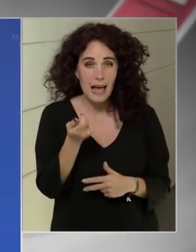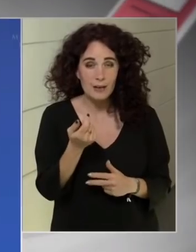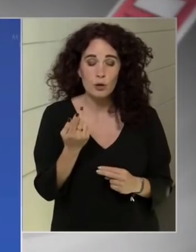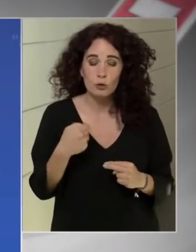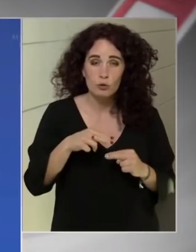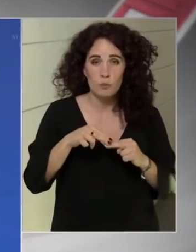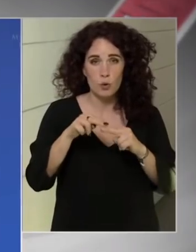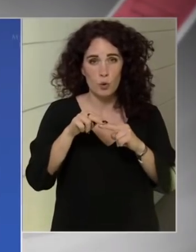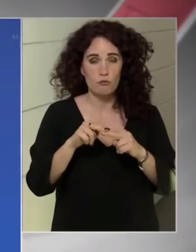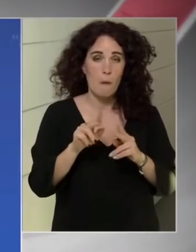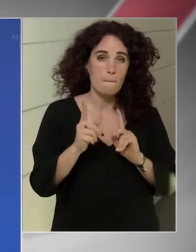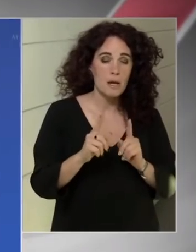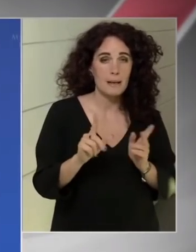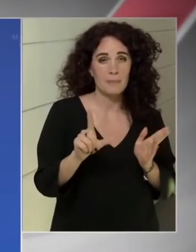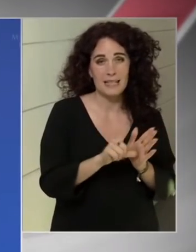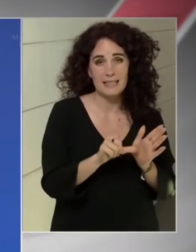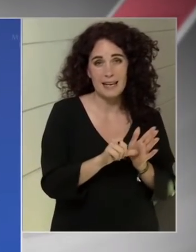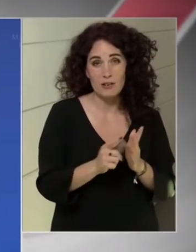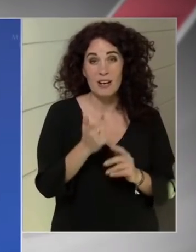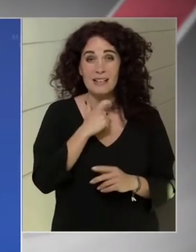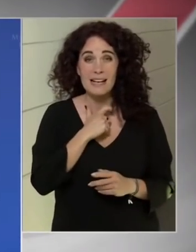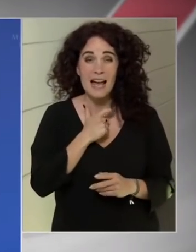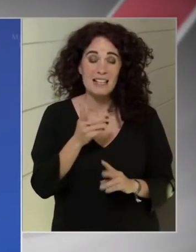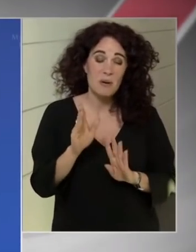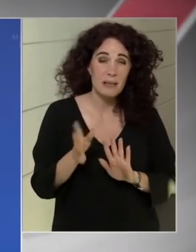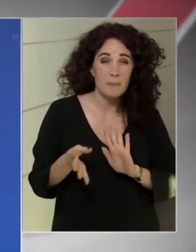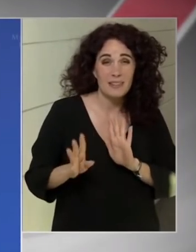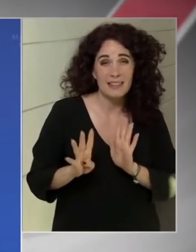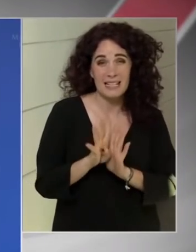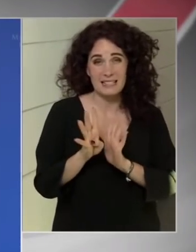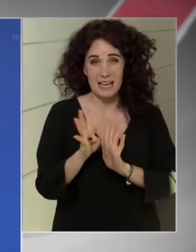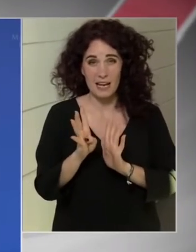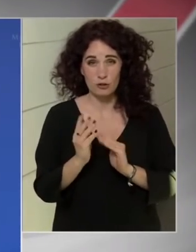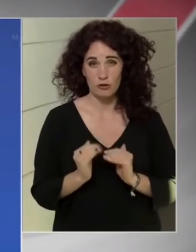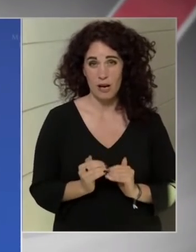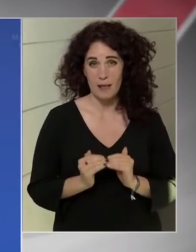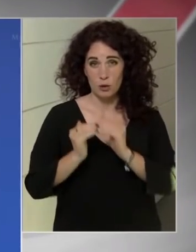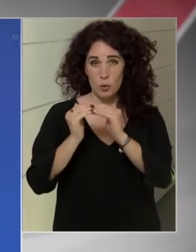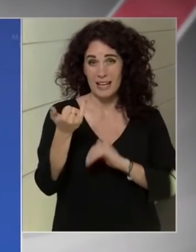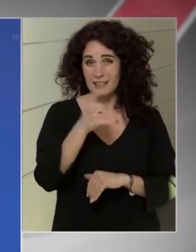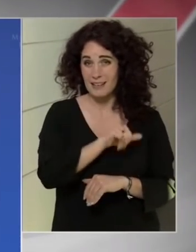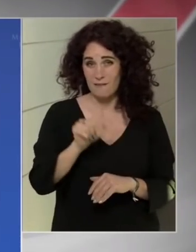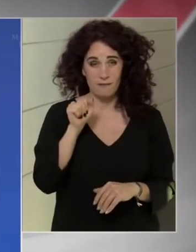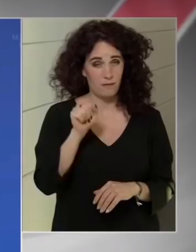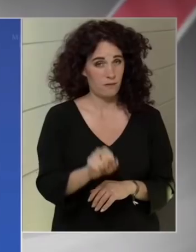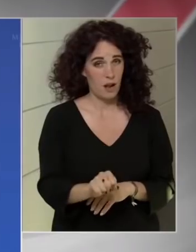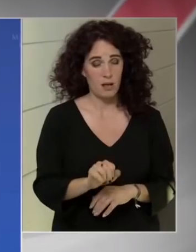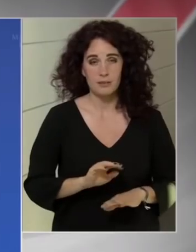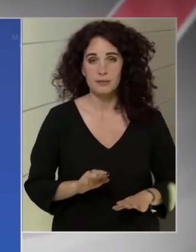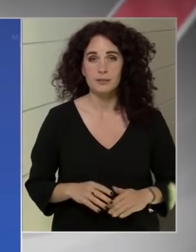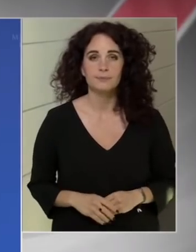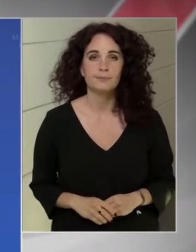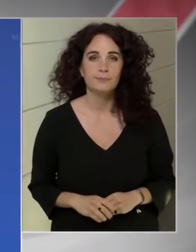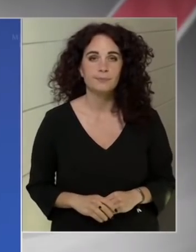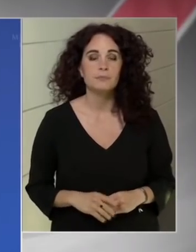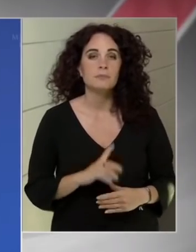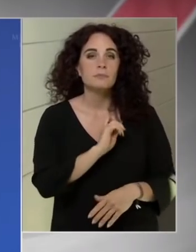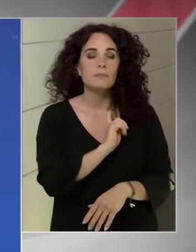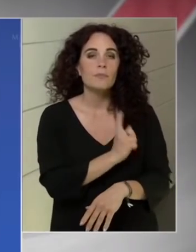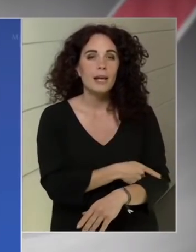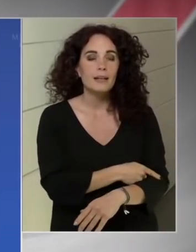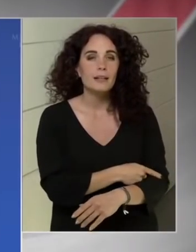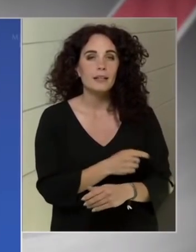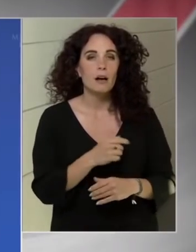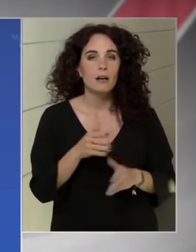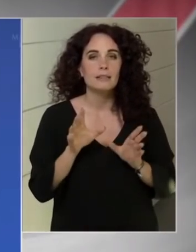termékek ára, világpiaci ára, tehát a kőolaj és gáz ára többszörösé emelkedett, kőolaj